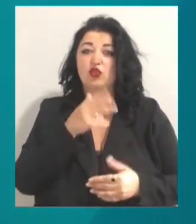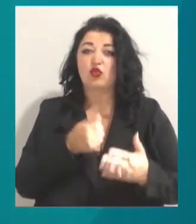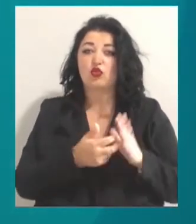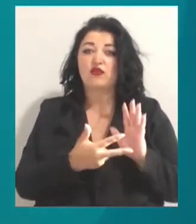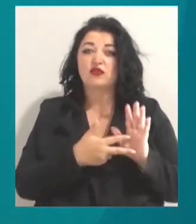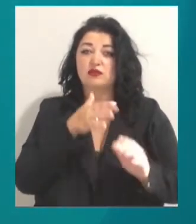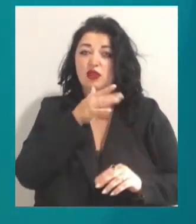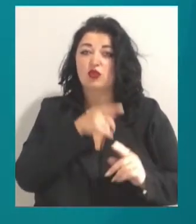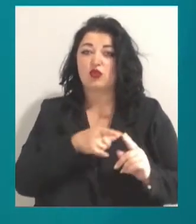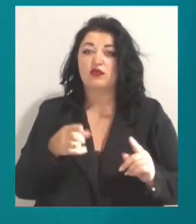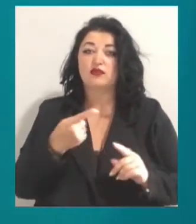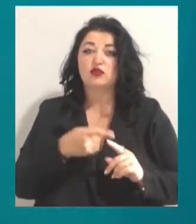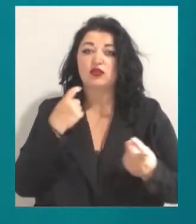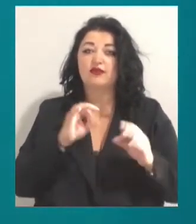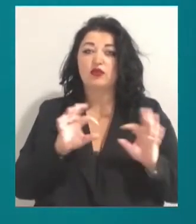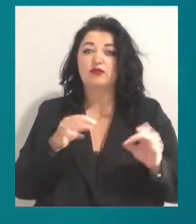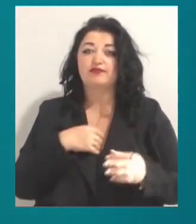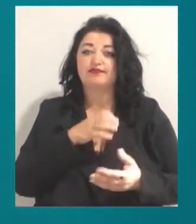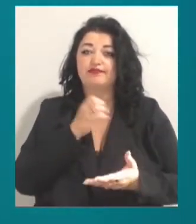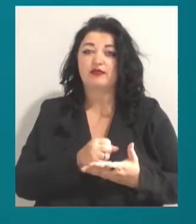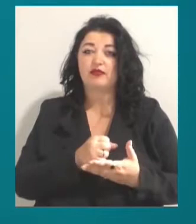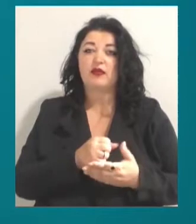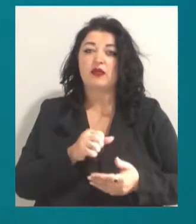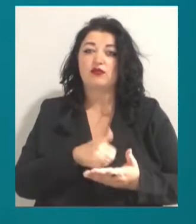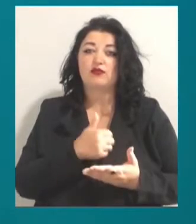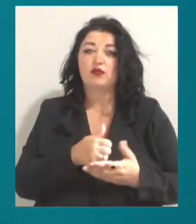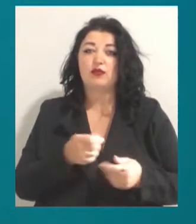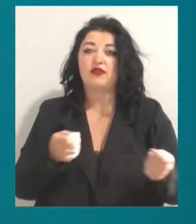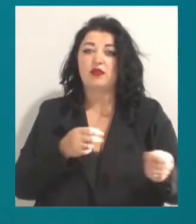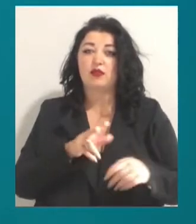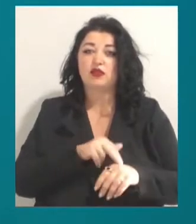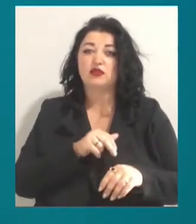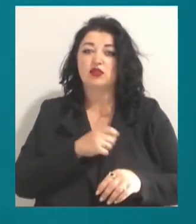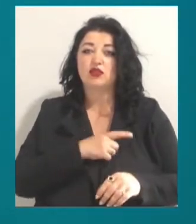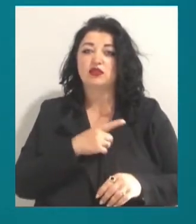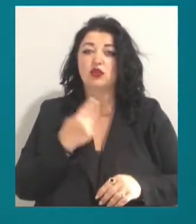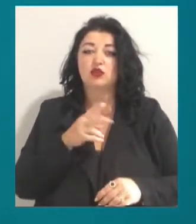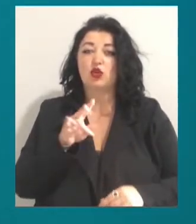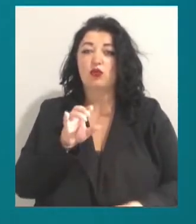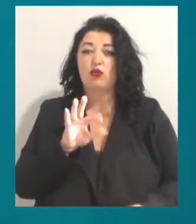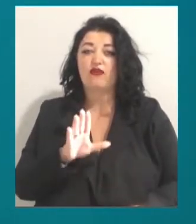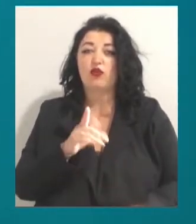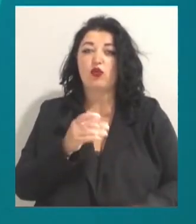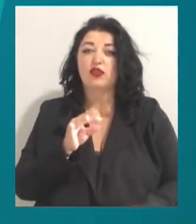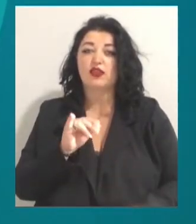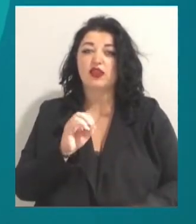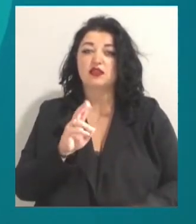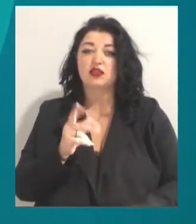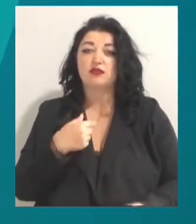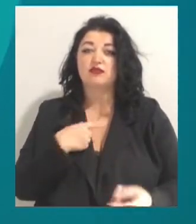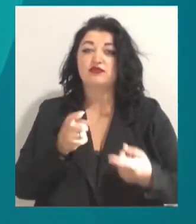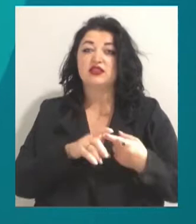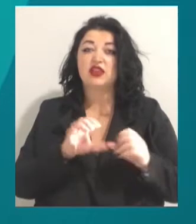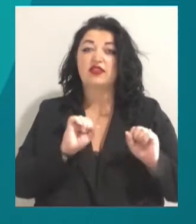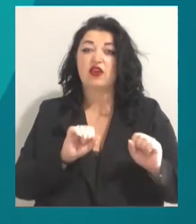років. Цю інформацію нам підтвердила речниця головного управління Нацполіції в Деській області Любов Гардієвська. Ми зв'язалися з адвокатом